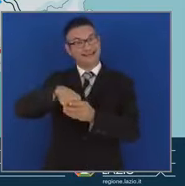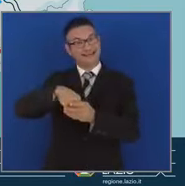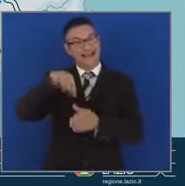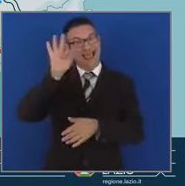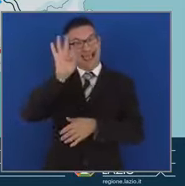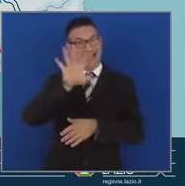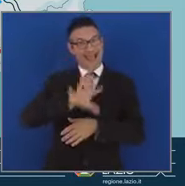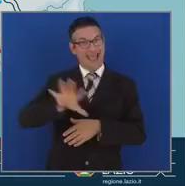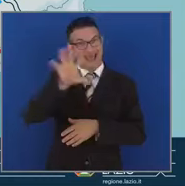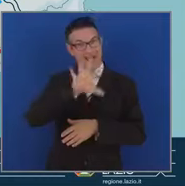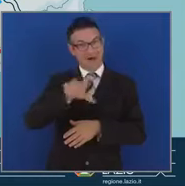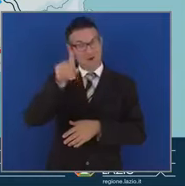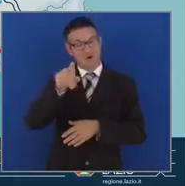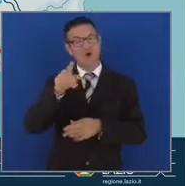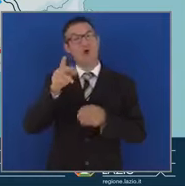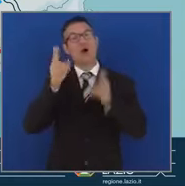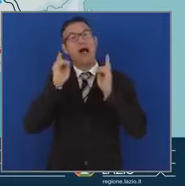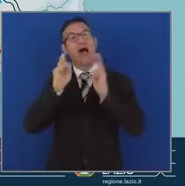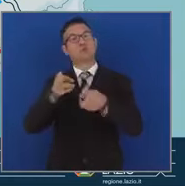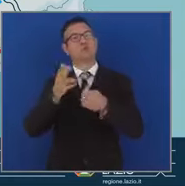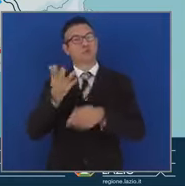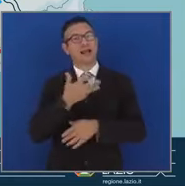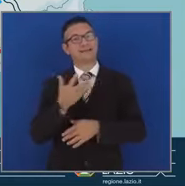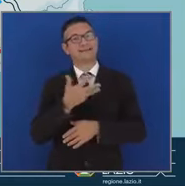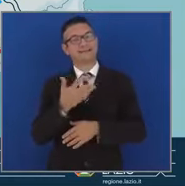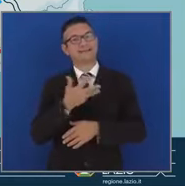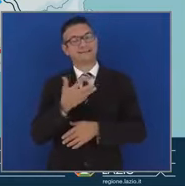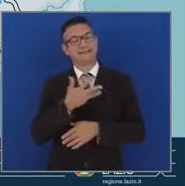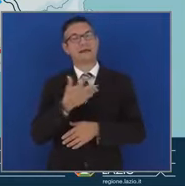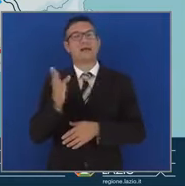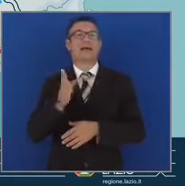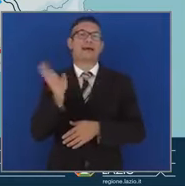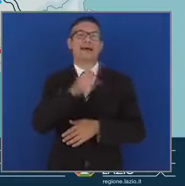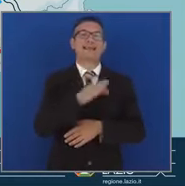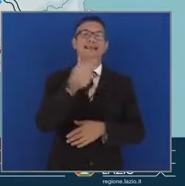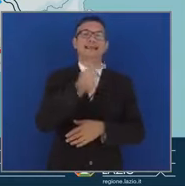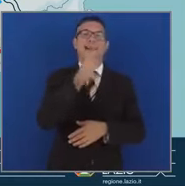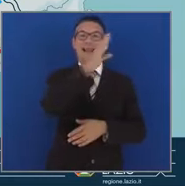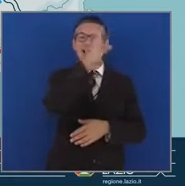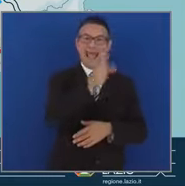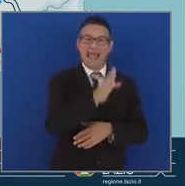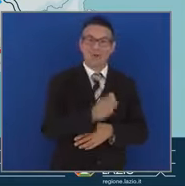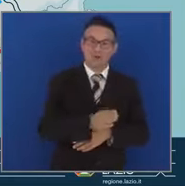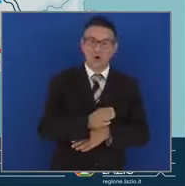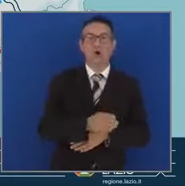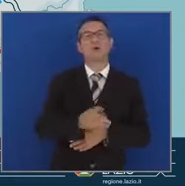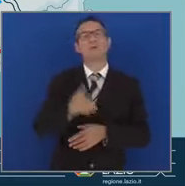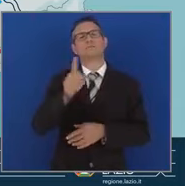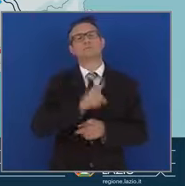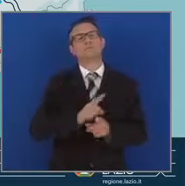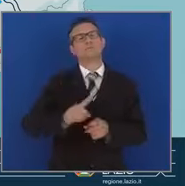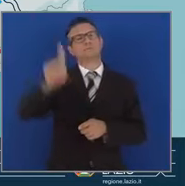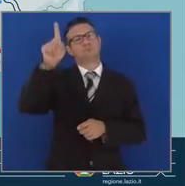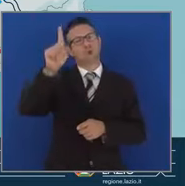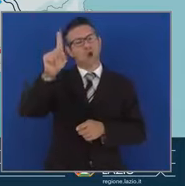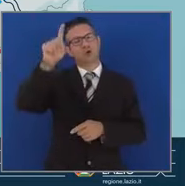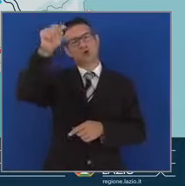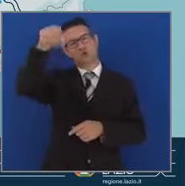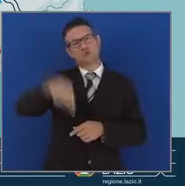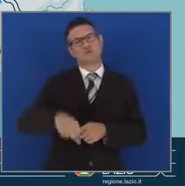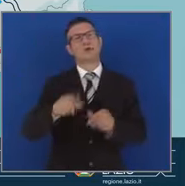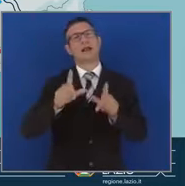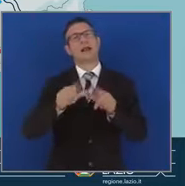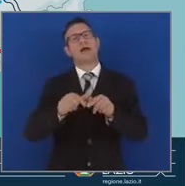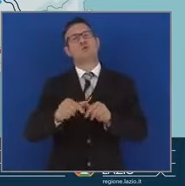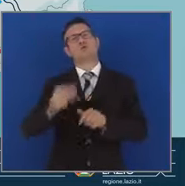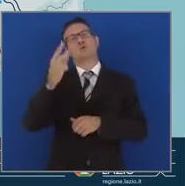tratti di autostrada esistenti sulla parte tirrenica e al nord e al sud del Lazio le